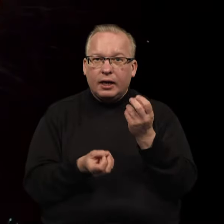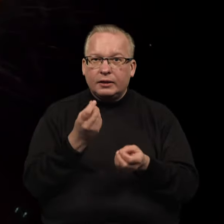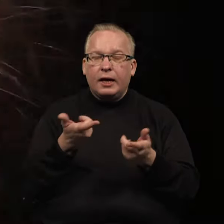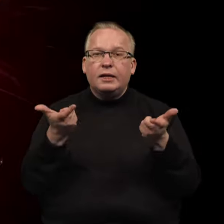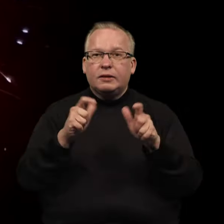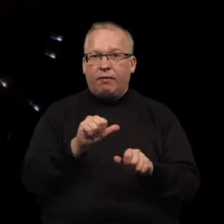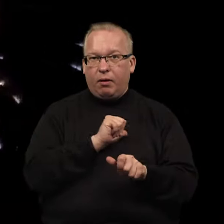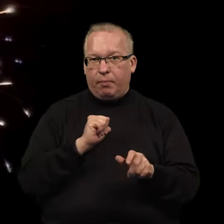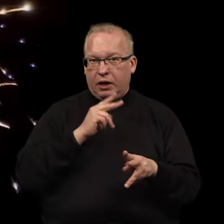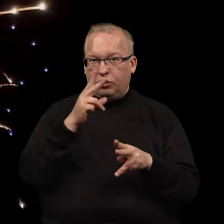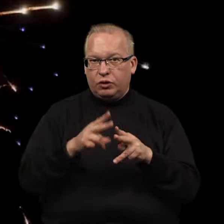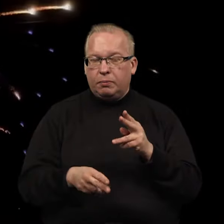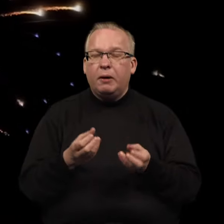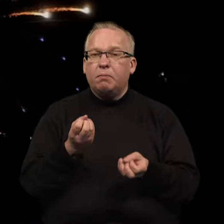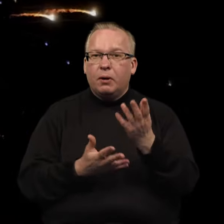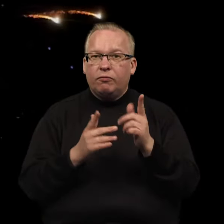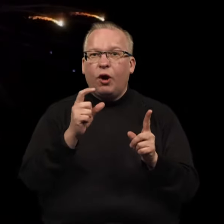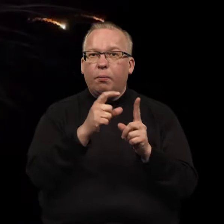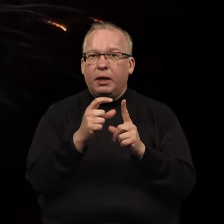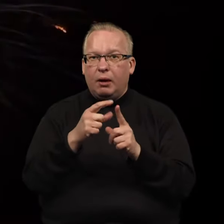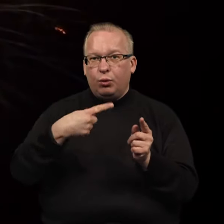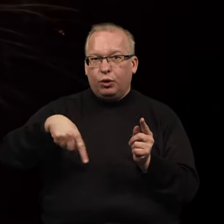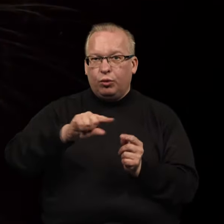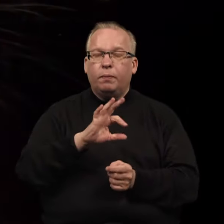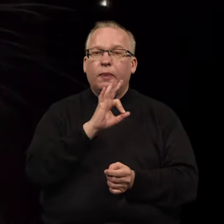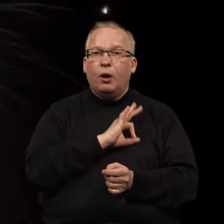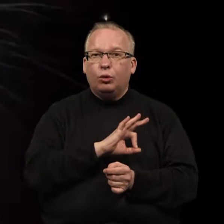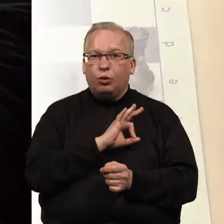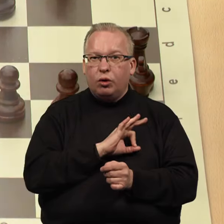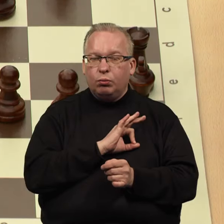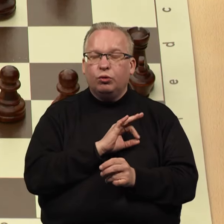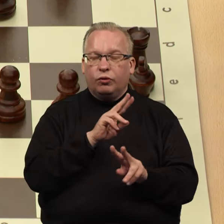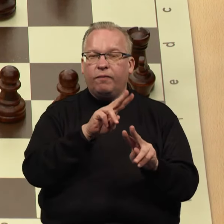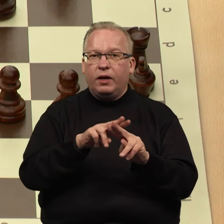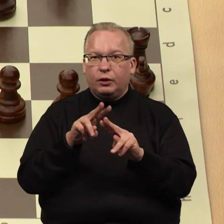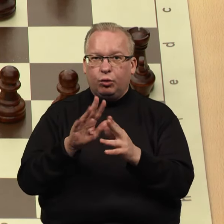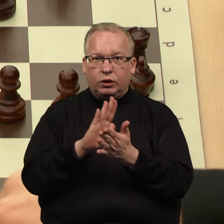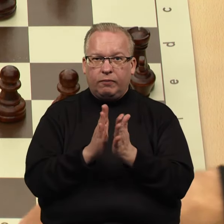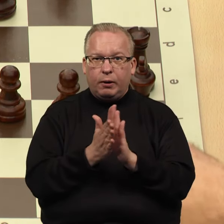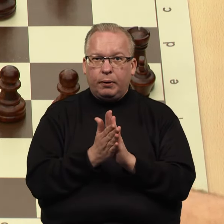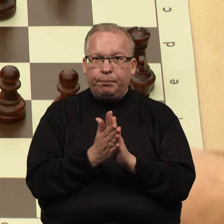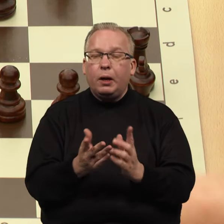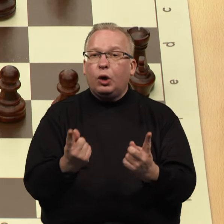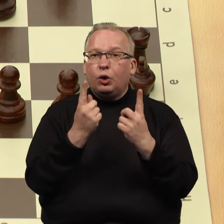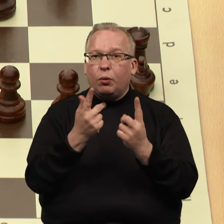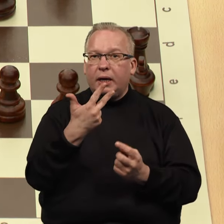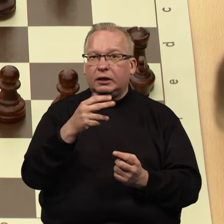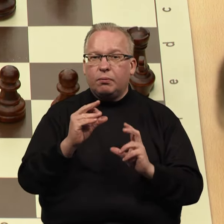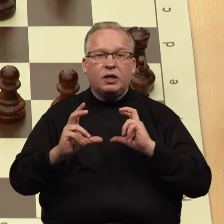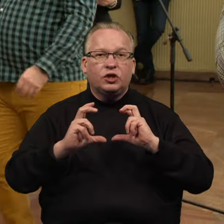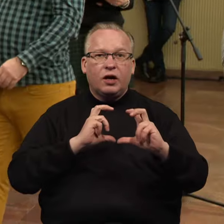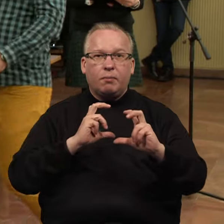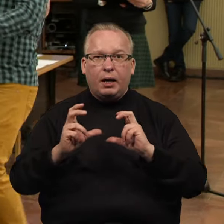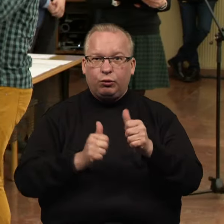pačios spres dėl pyrotechnikos priemonių naudojimo tvarkos ir vietų. Jubilienėse 30-ose šachmatų